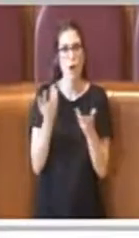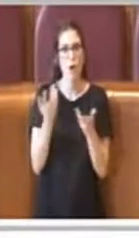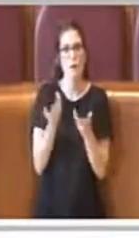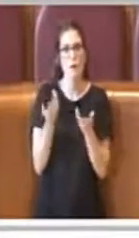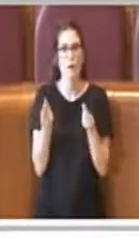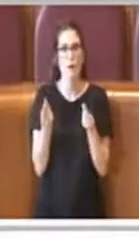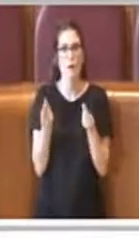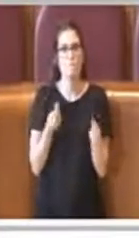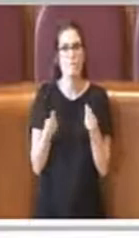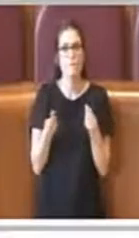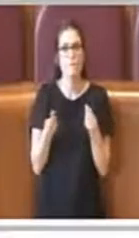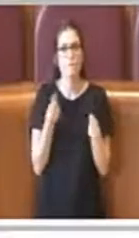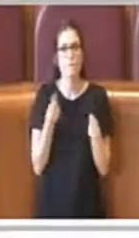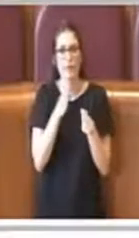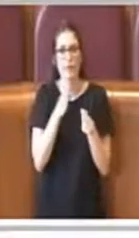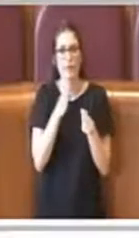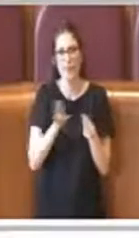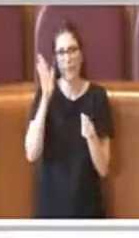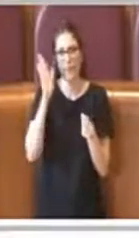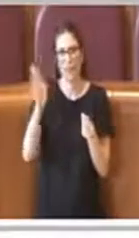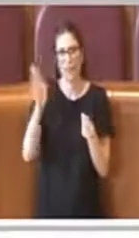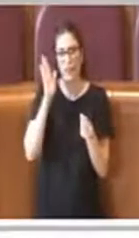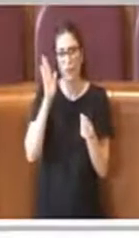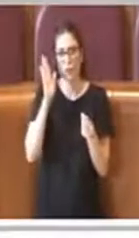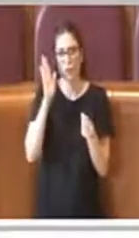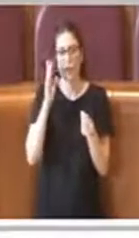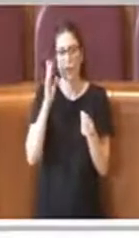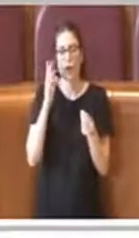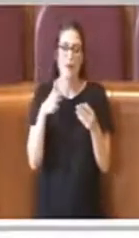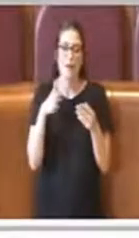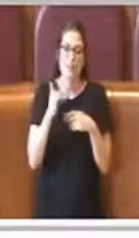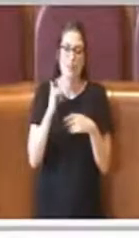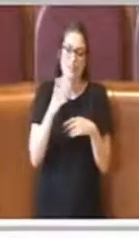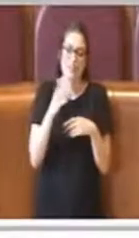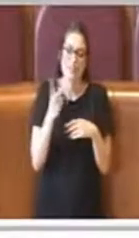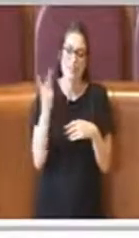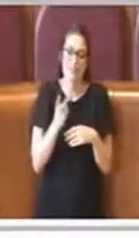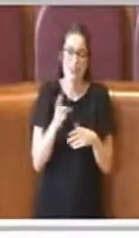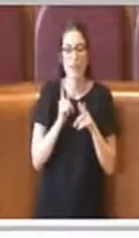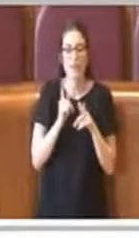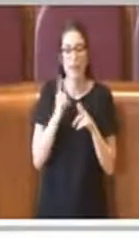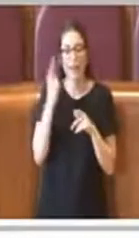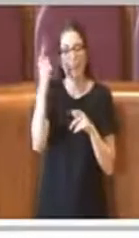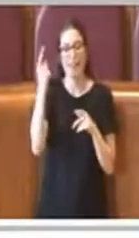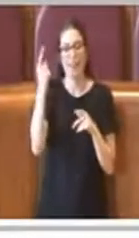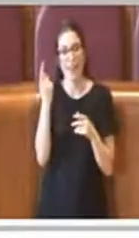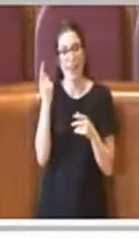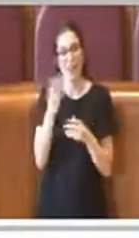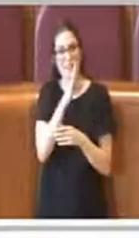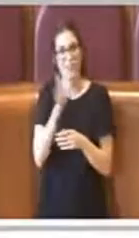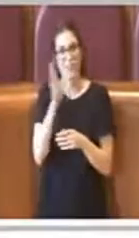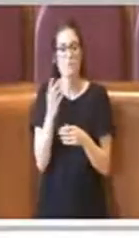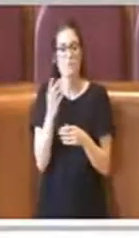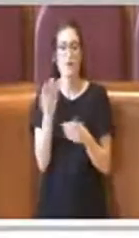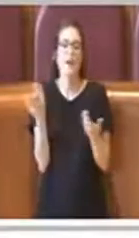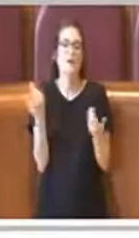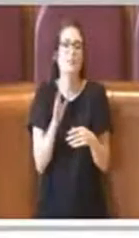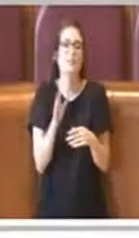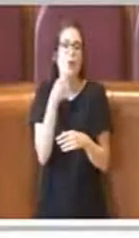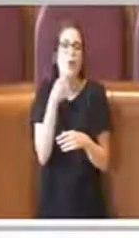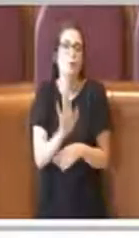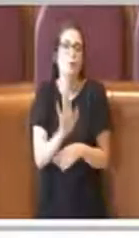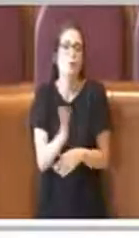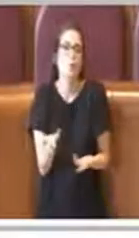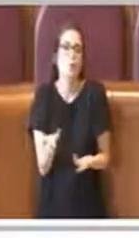che mi dava l'idea di un qualcosa un po' arcaico e quindi forse è vero, il nome può dare quest'idea,